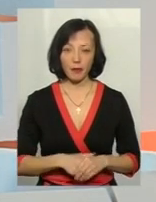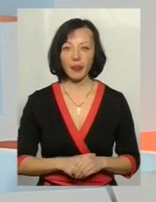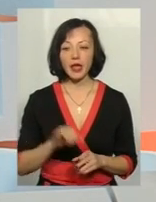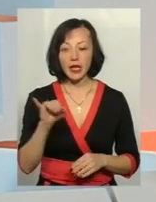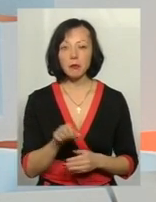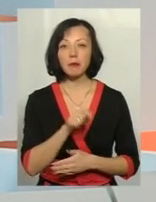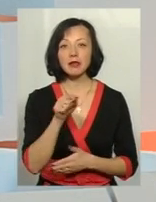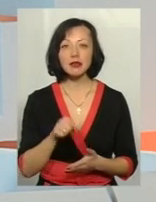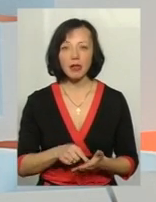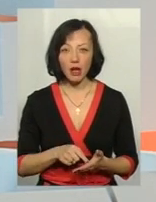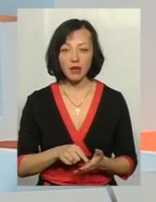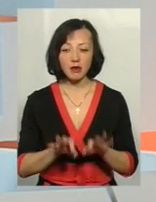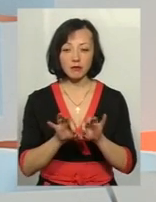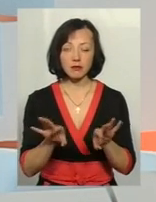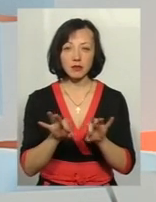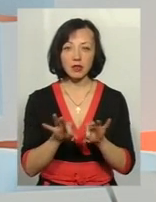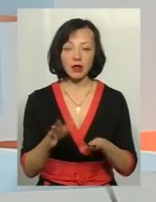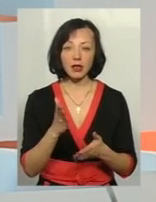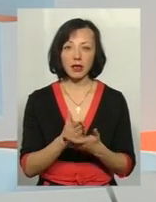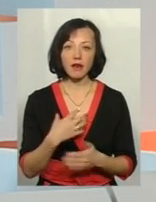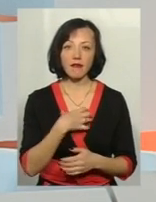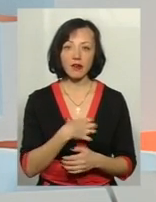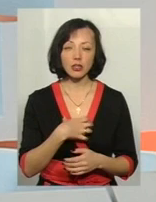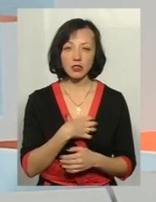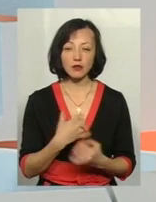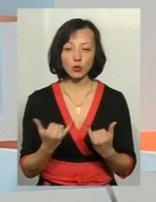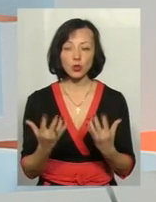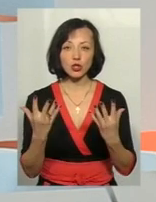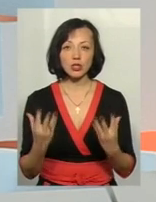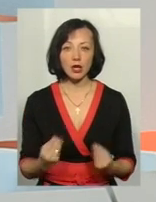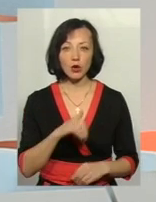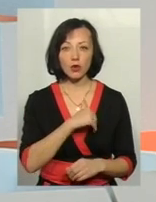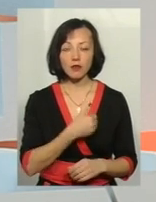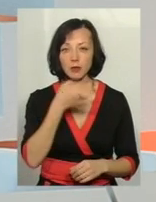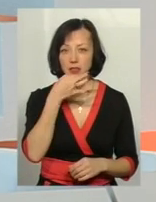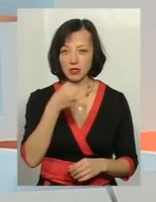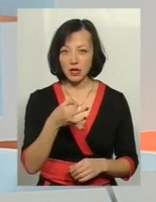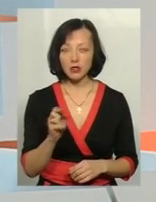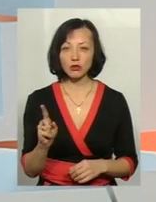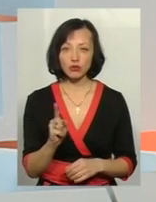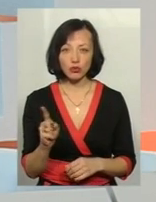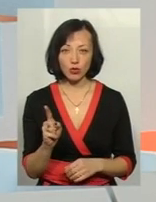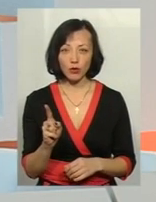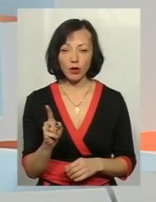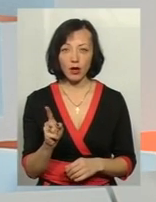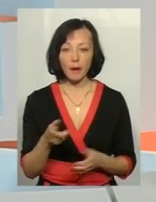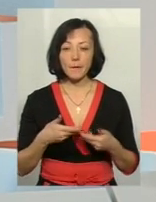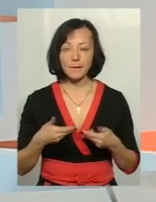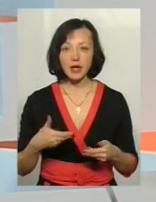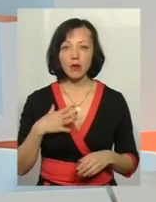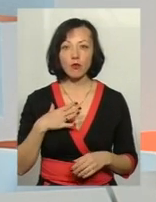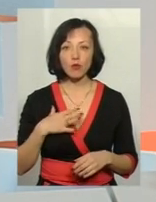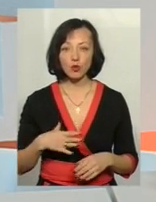питання правопросвітництва, воно є важливим. І на сьогоднішній день я би хотів сказати, що ми мусимо